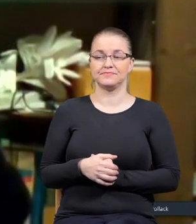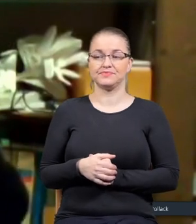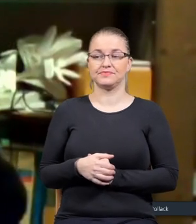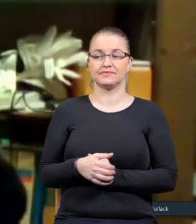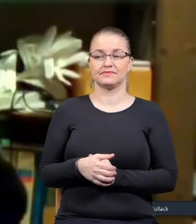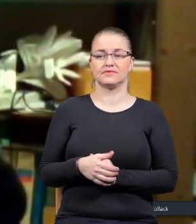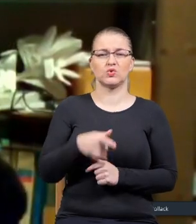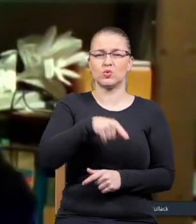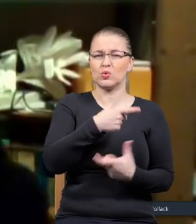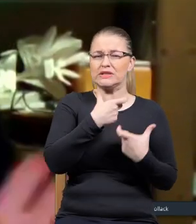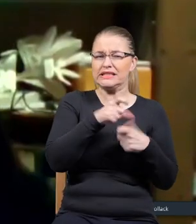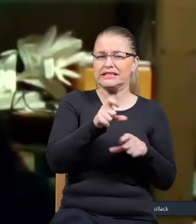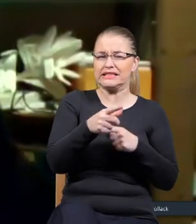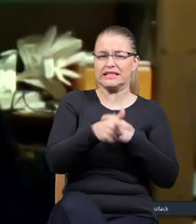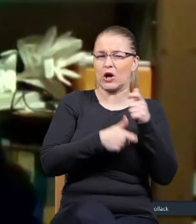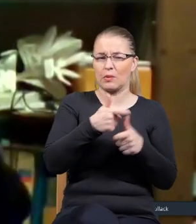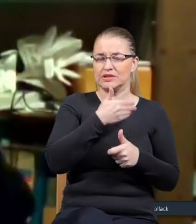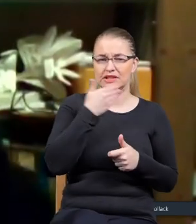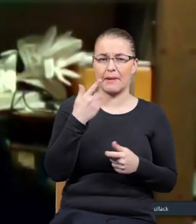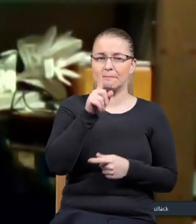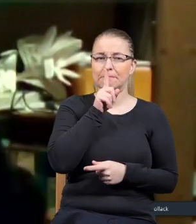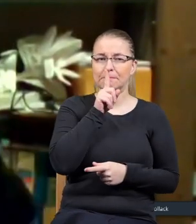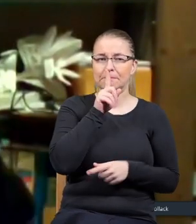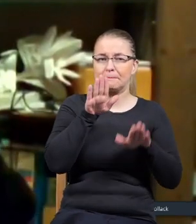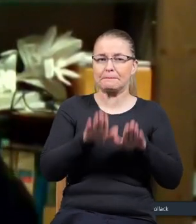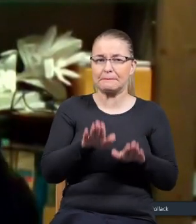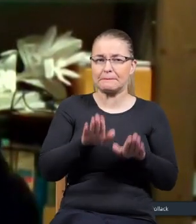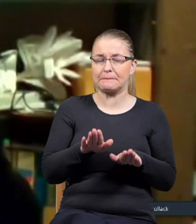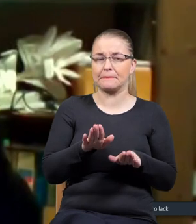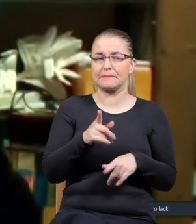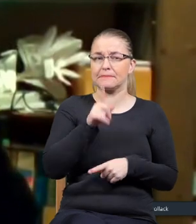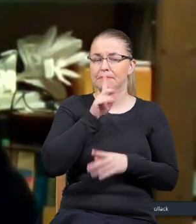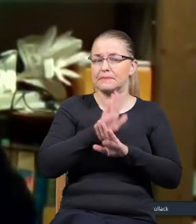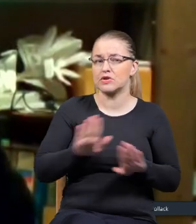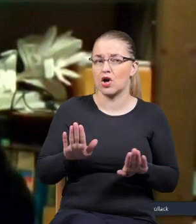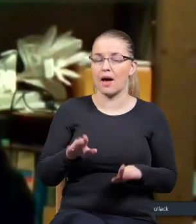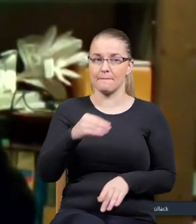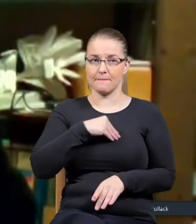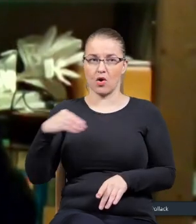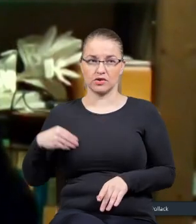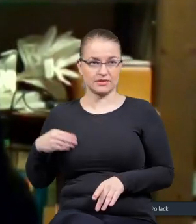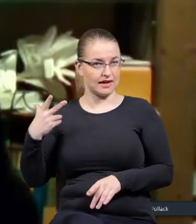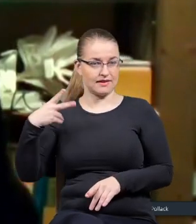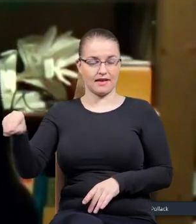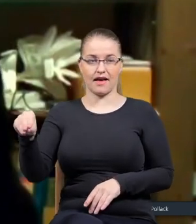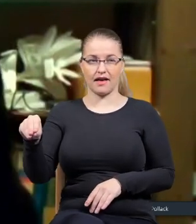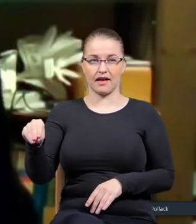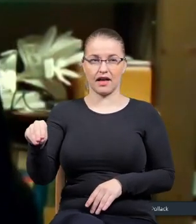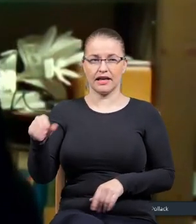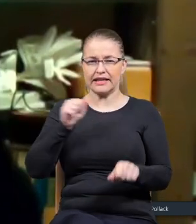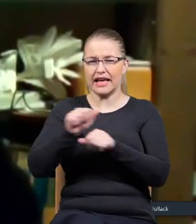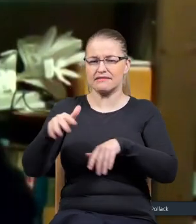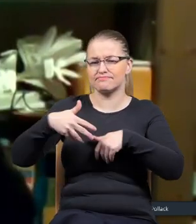nic nie robią, prawda? Milczą, siedzą, cicho, a w Polsce, to nie. Przecież są